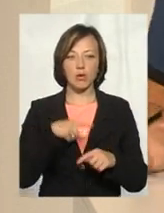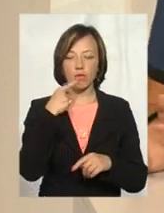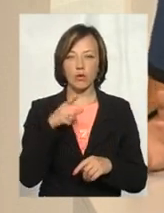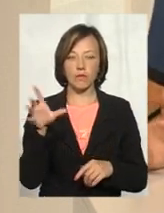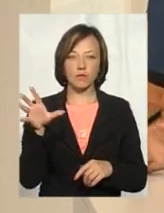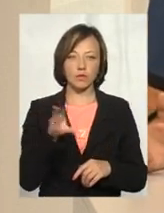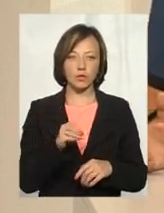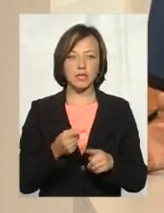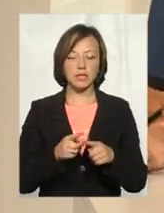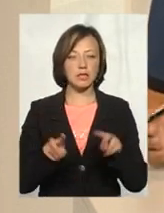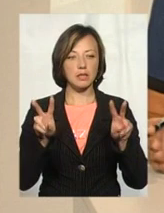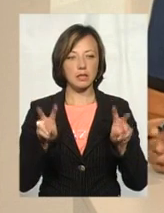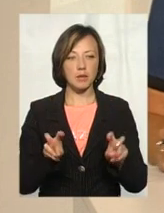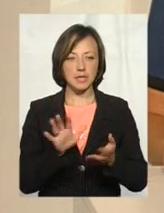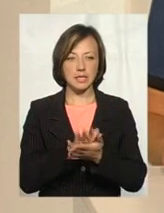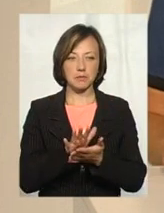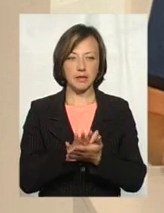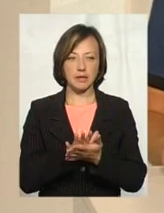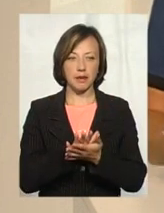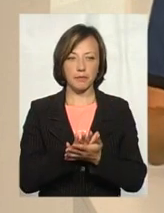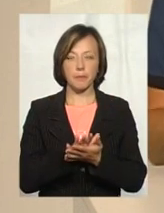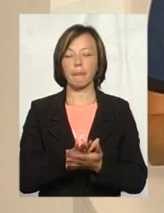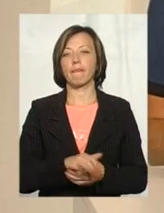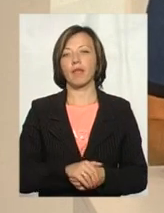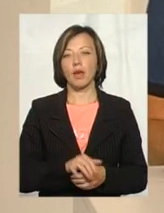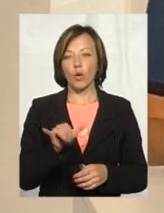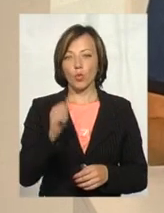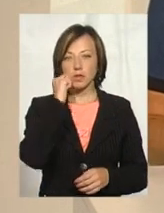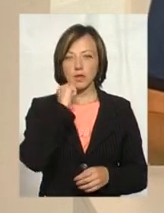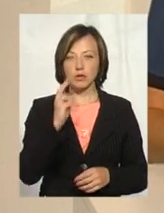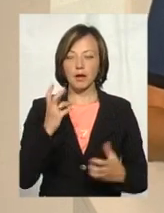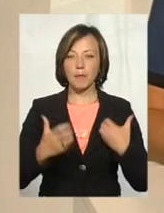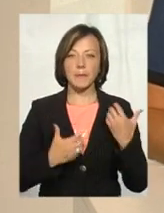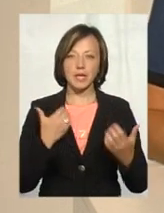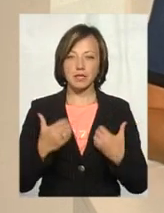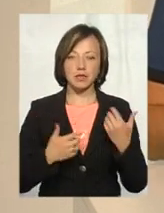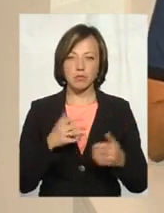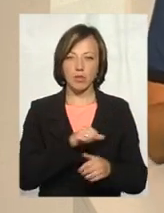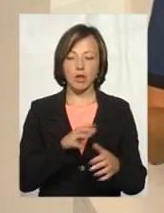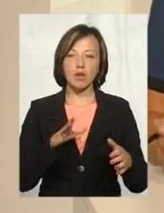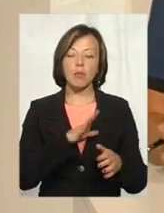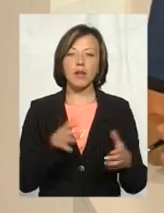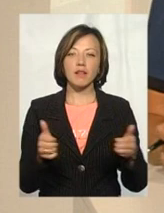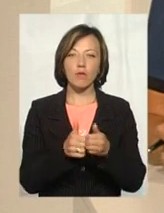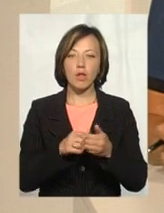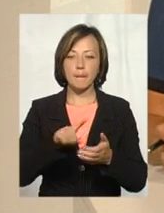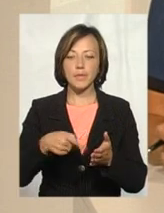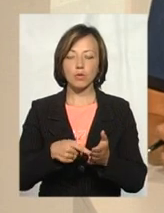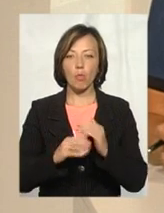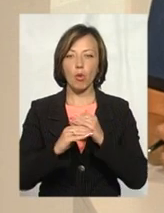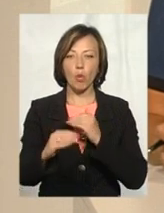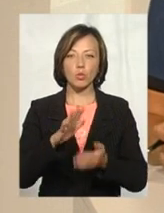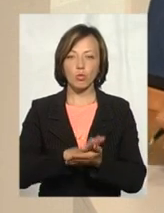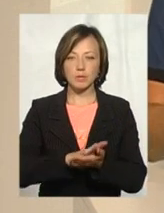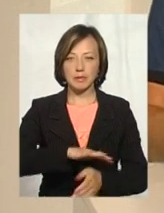в усюди. Це тема сміття. У старі Константину вірували пристрасті навколо міського полігону твердих поводових